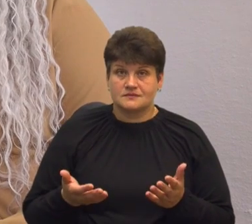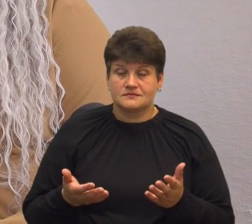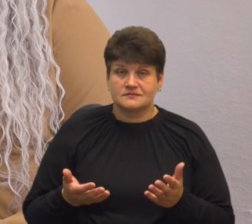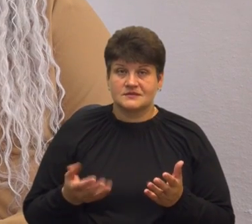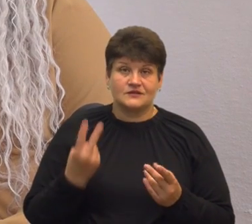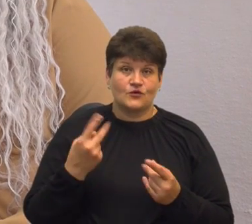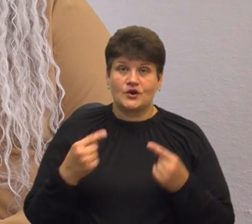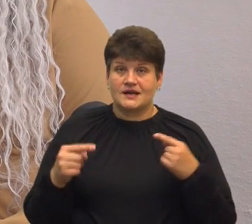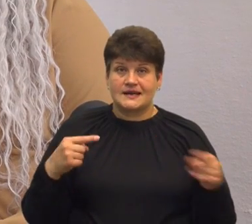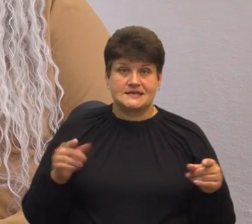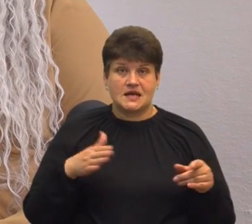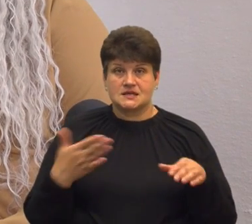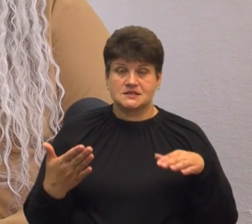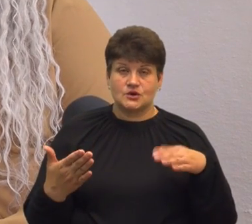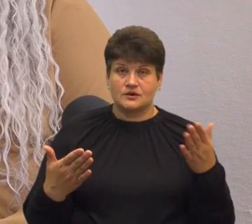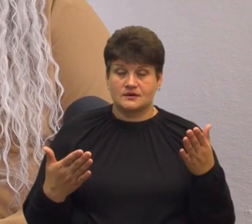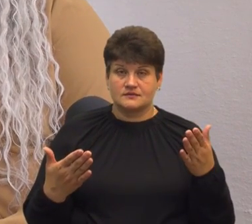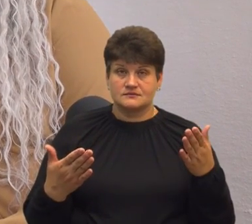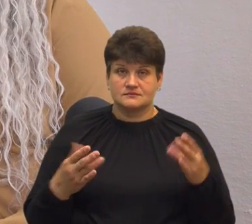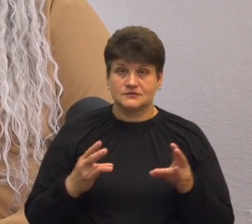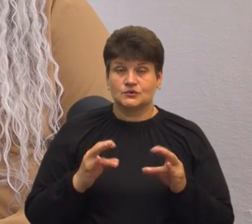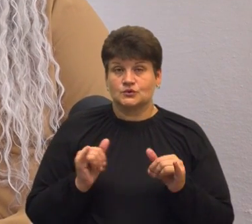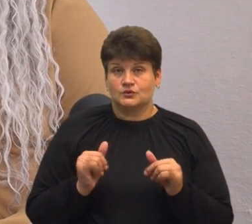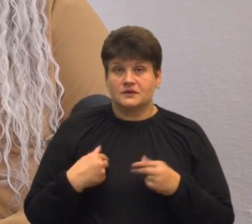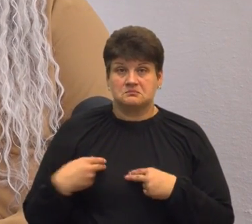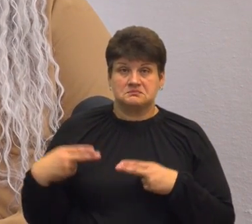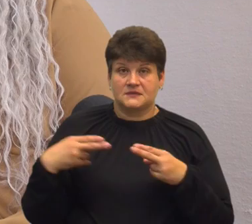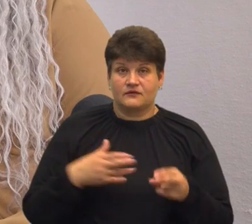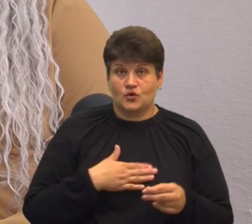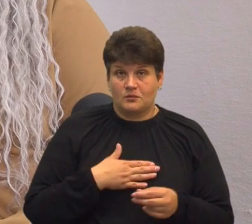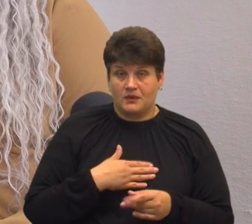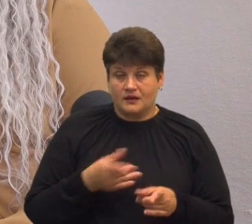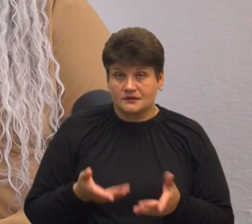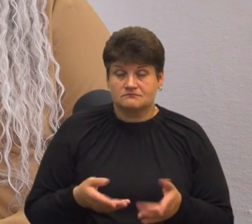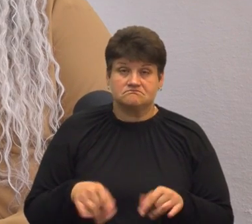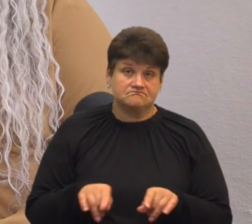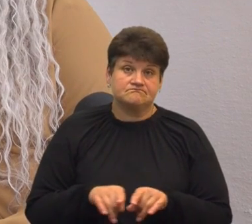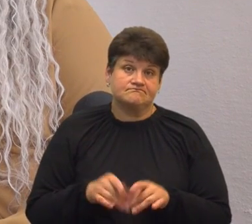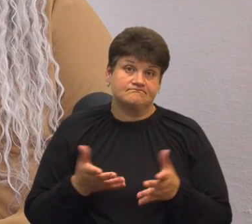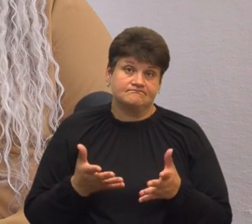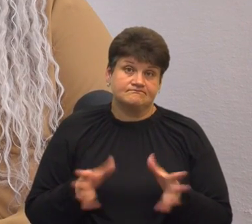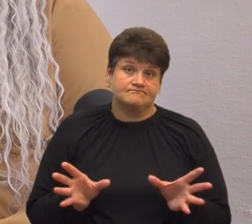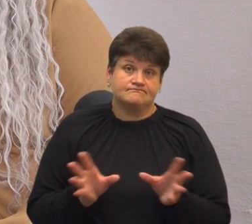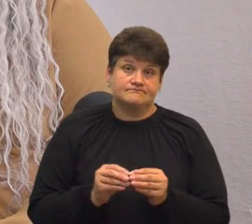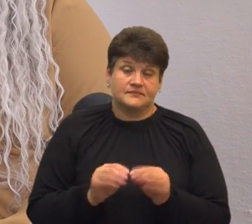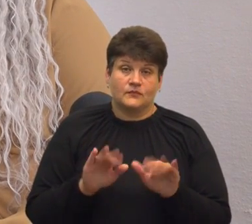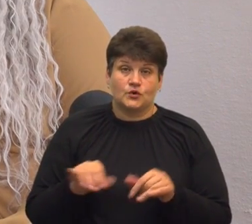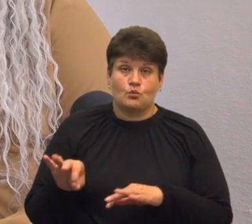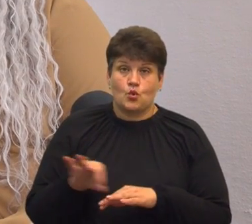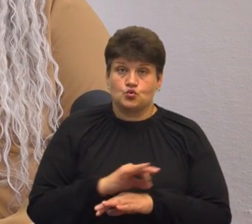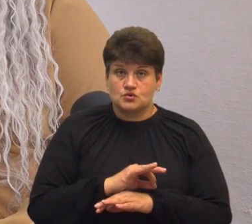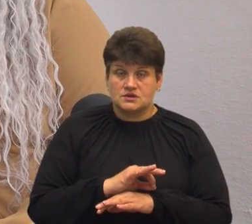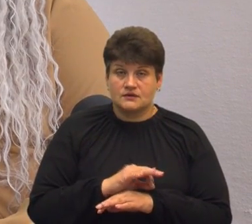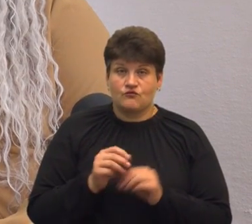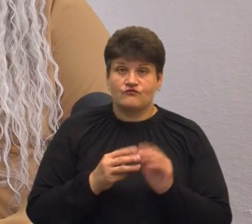різних сторін. Ну, він до мене переїхав, так і зійшлись, потім одружились у